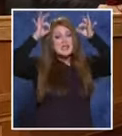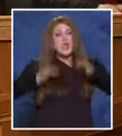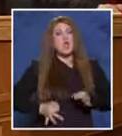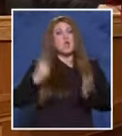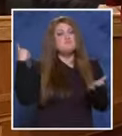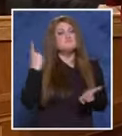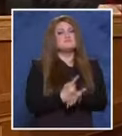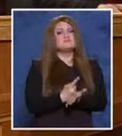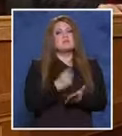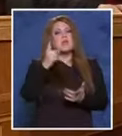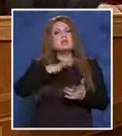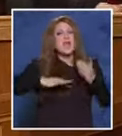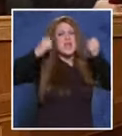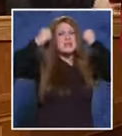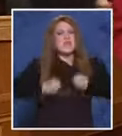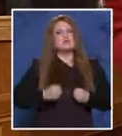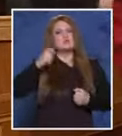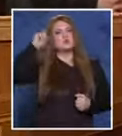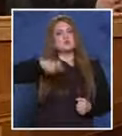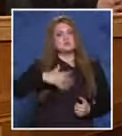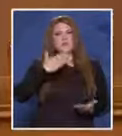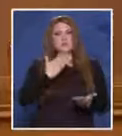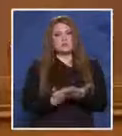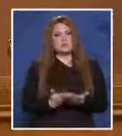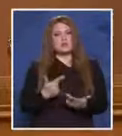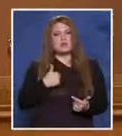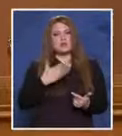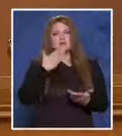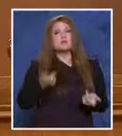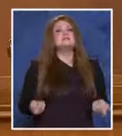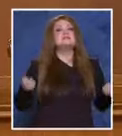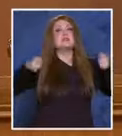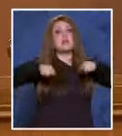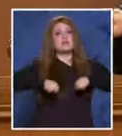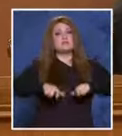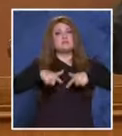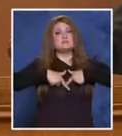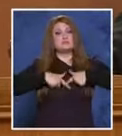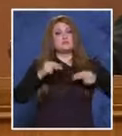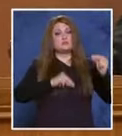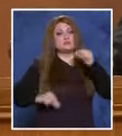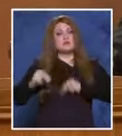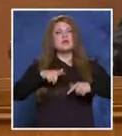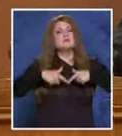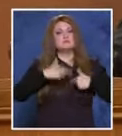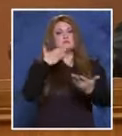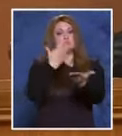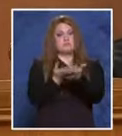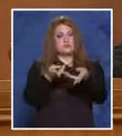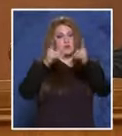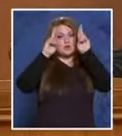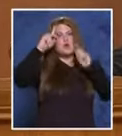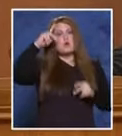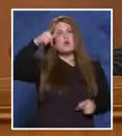и обославят налагането на най-тежко наказание. Благодаря. И аз благодаря. Закривам съдебното заседание. Съдът ще се произнесе с решение. Господин